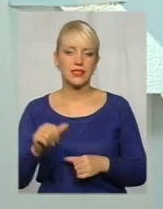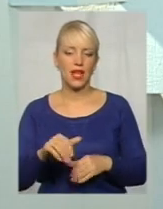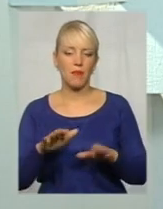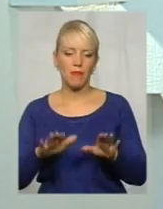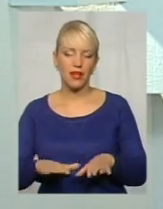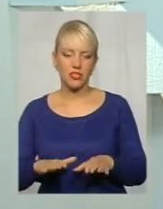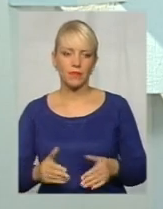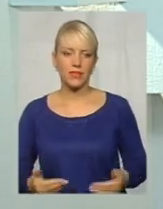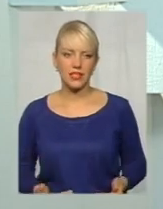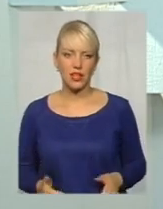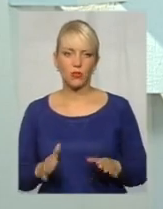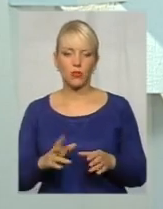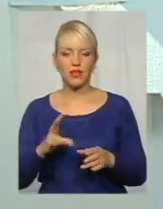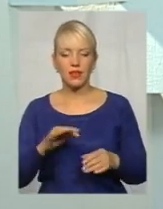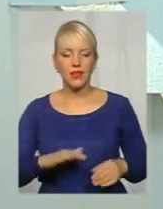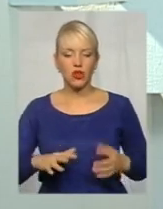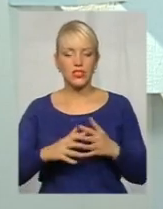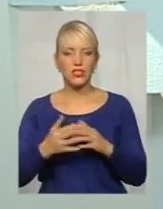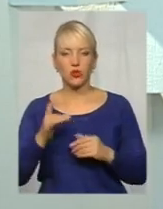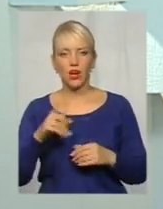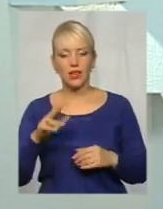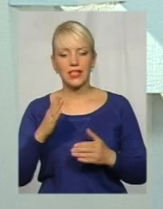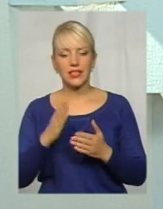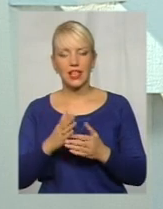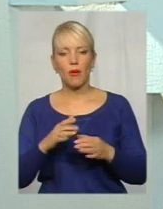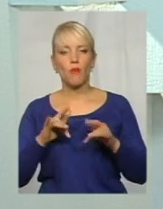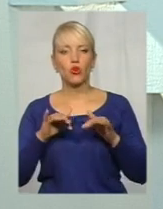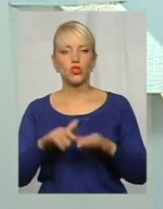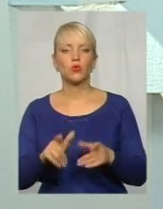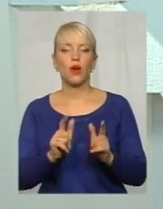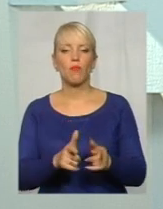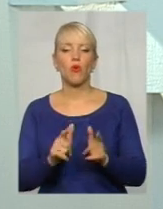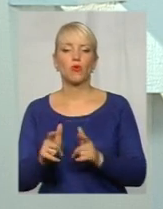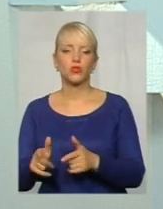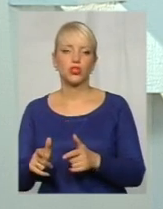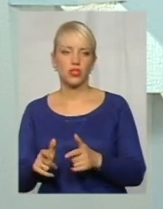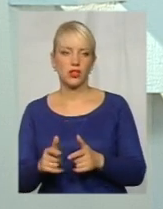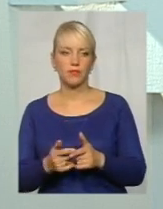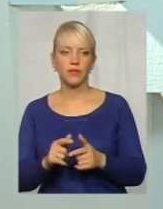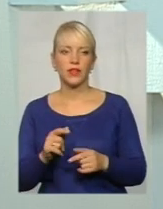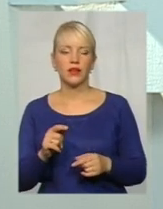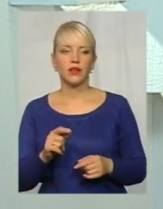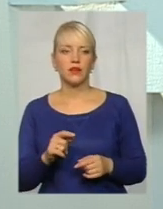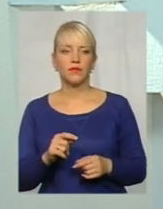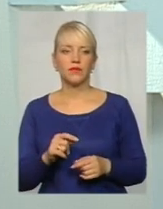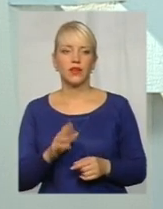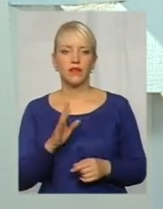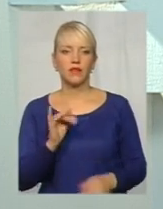пункту, але на території певної сільської ради, існує процедура погодження, викопіювання, здається, так,